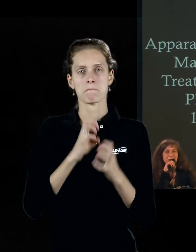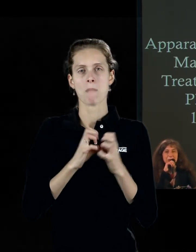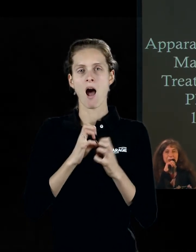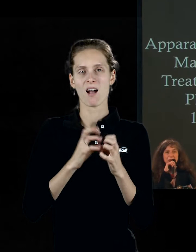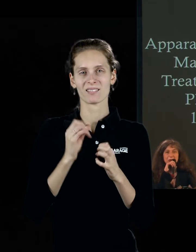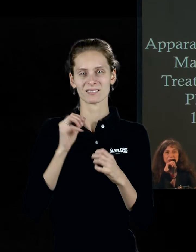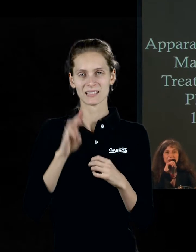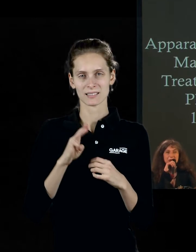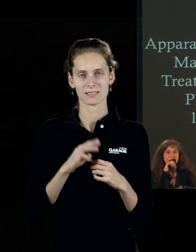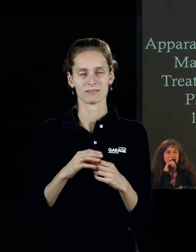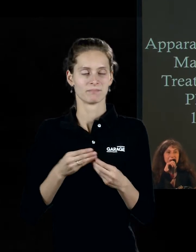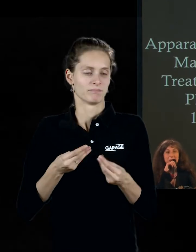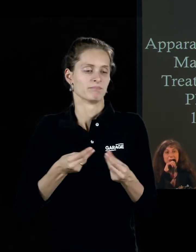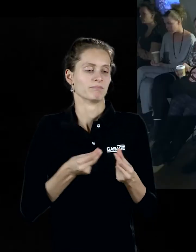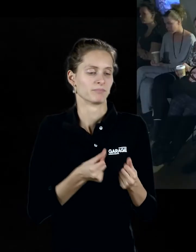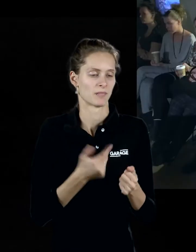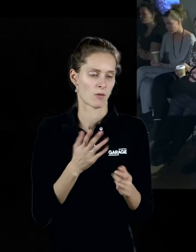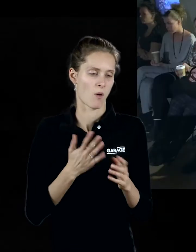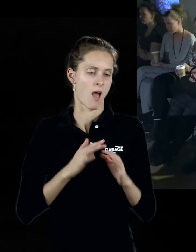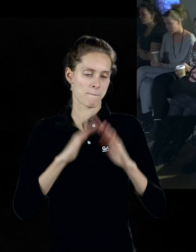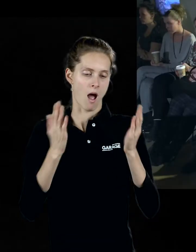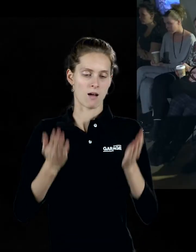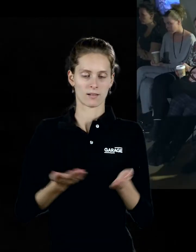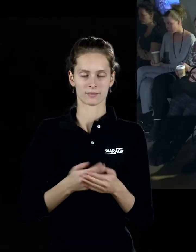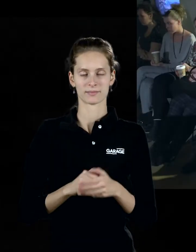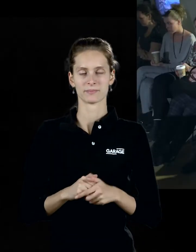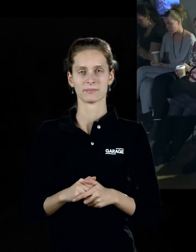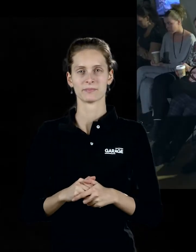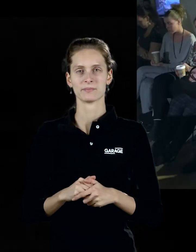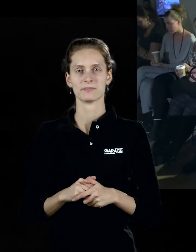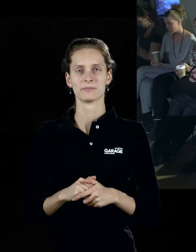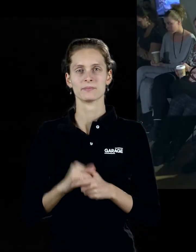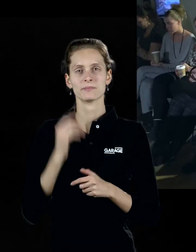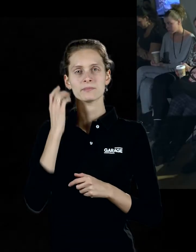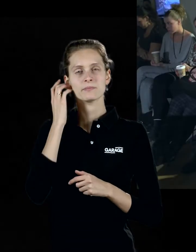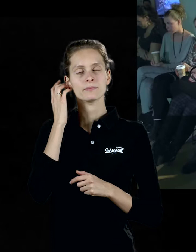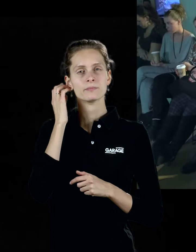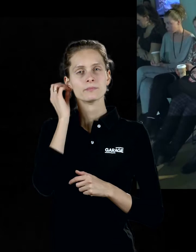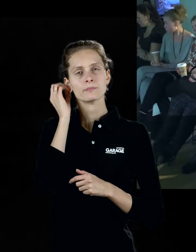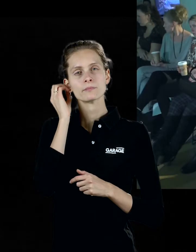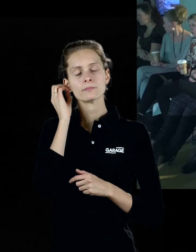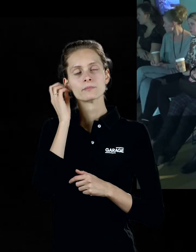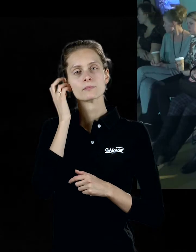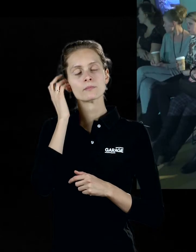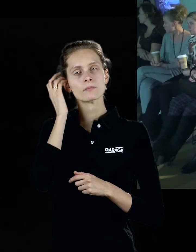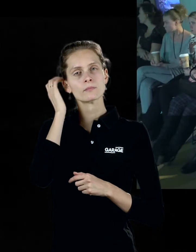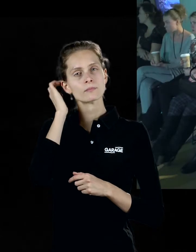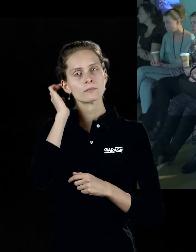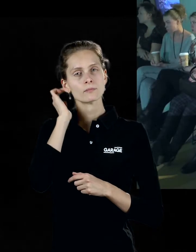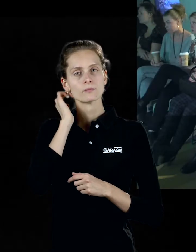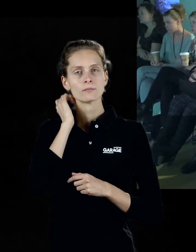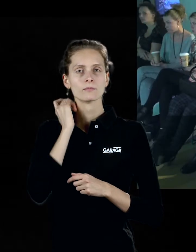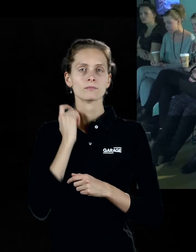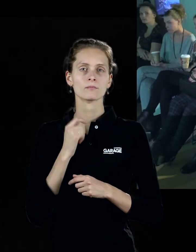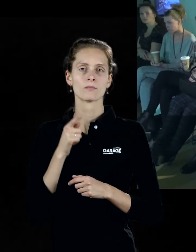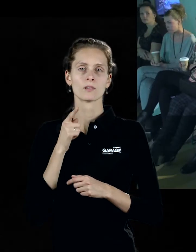удивительного и тоже вполне сюрреалистического аппарата, прото-сюрреалистического. В 10